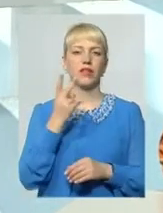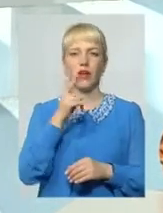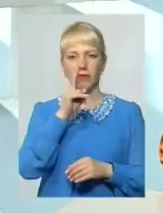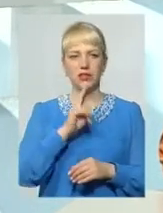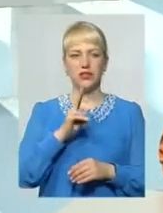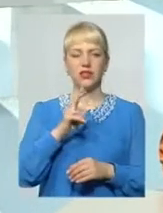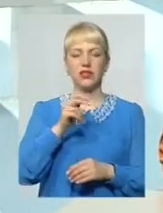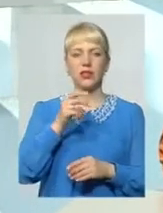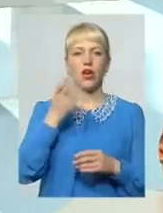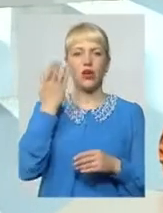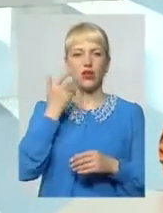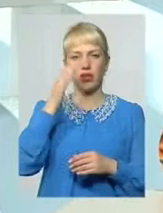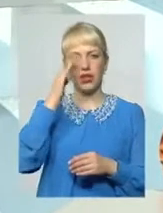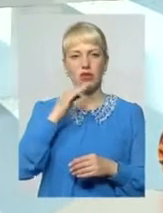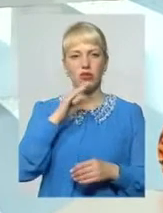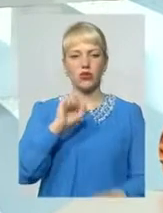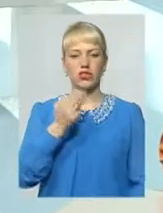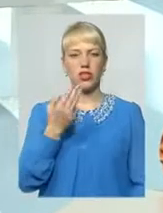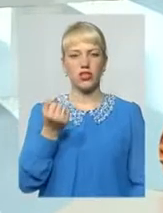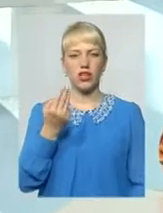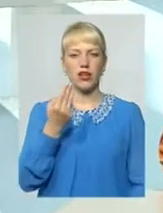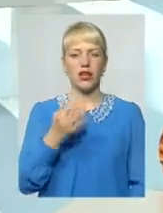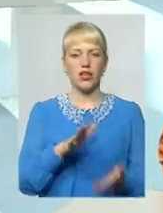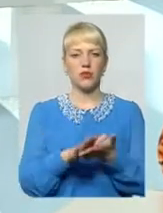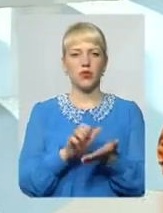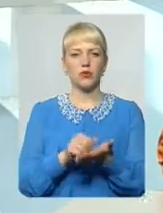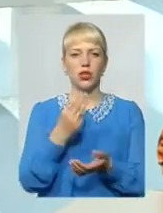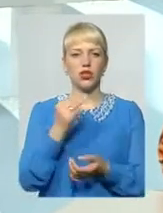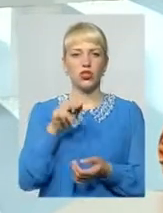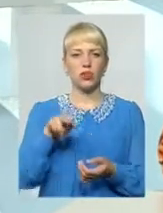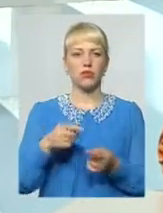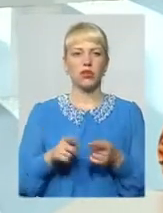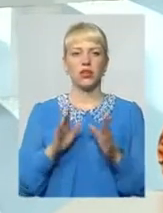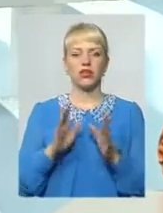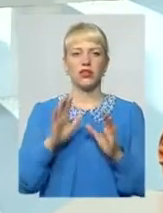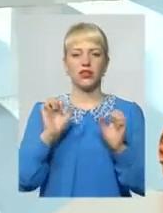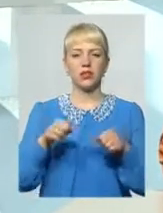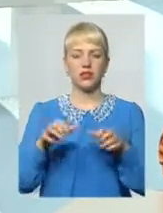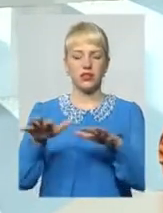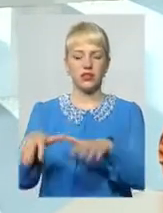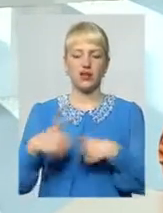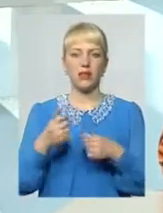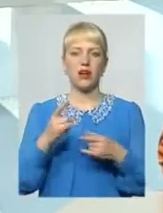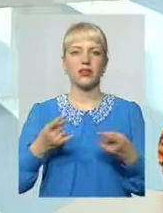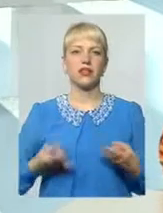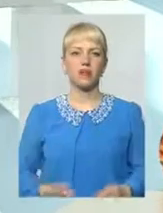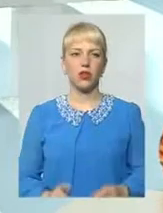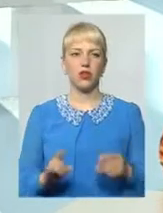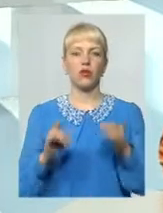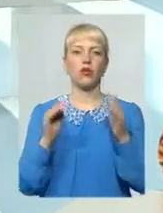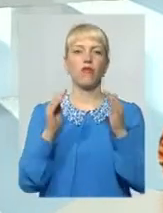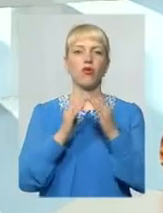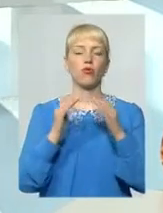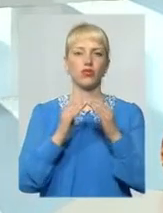татко Саша шип, він позивний шип, і він тільки зміг забрати дитинку із пологового будинку